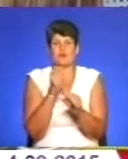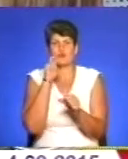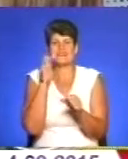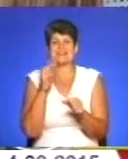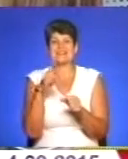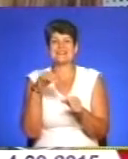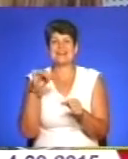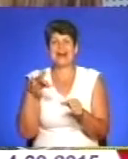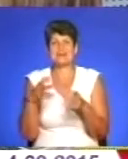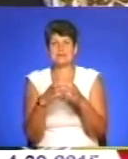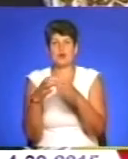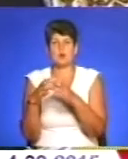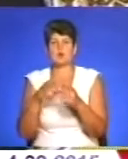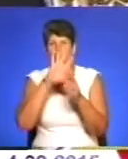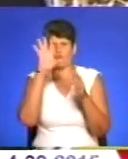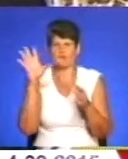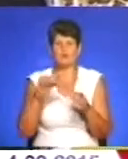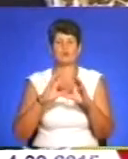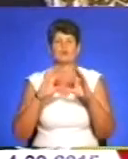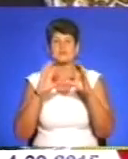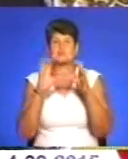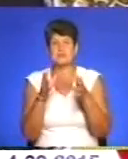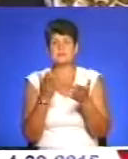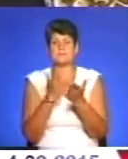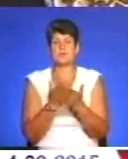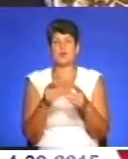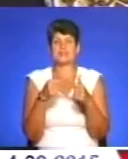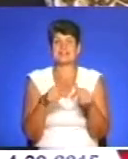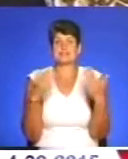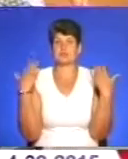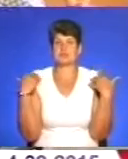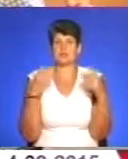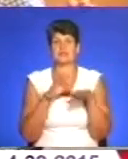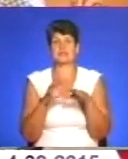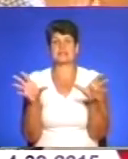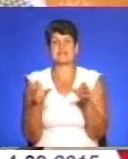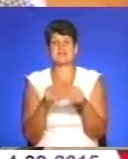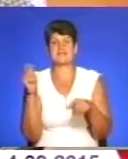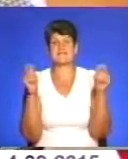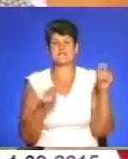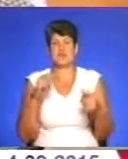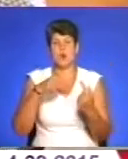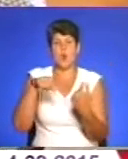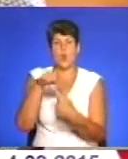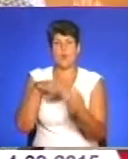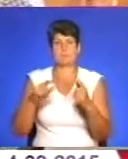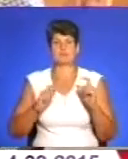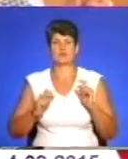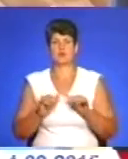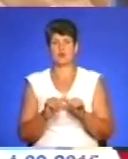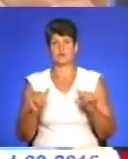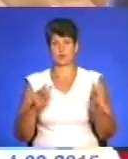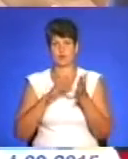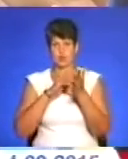світі. Сьогодні напрямками співпраці є організація відпочинку, проведення спільних фестивалів і форумів, обмін студентами, розвиток туризму.